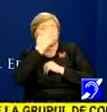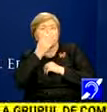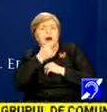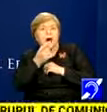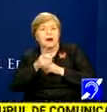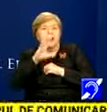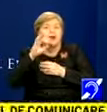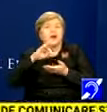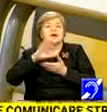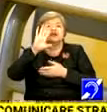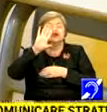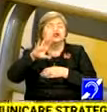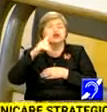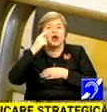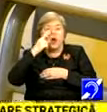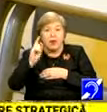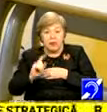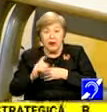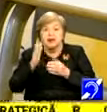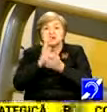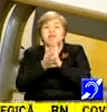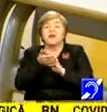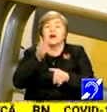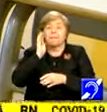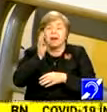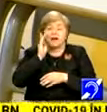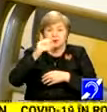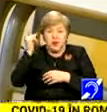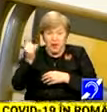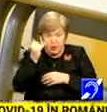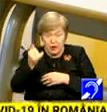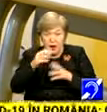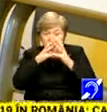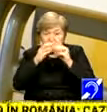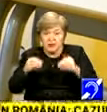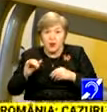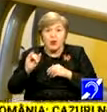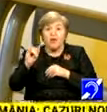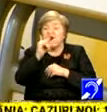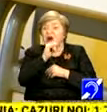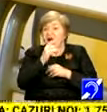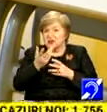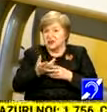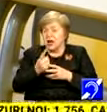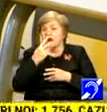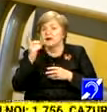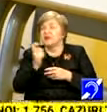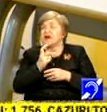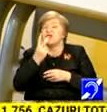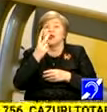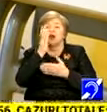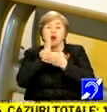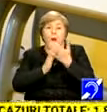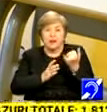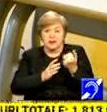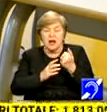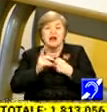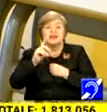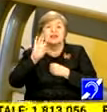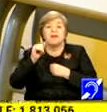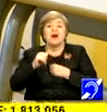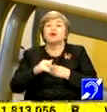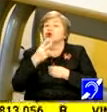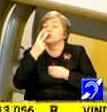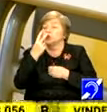Prin urmare, semestrul întâi se va încheia pe 14 ianuarie și a dispărut vacanța intersemestrială, iar semestrul al doilea va începe pe 17